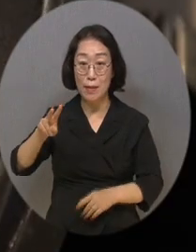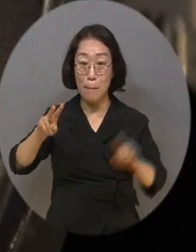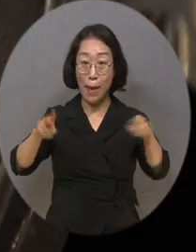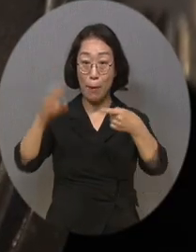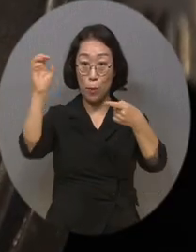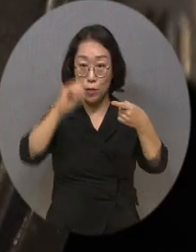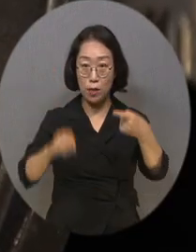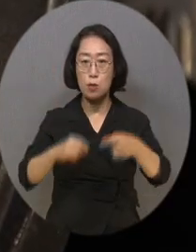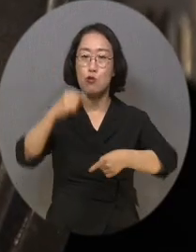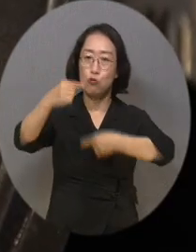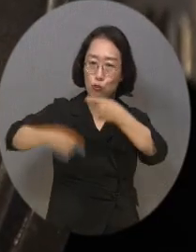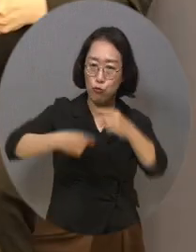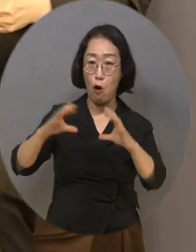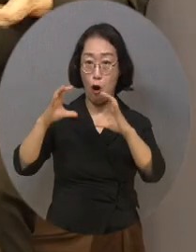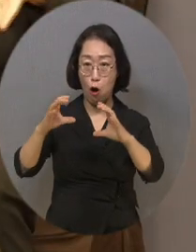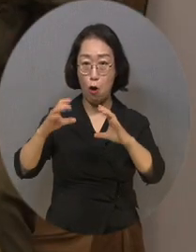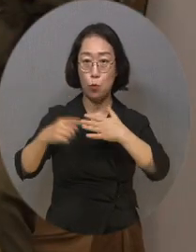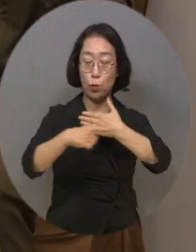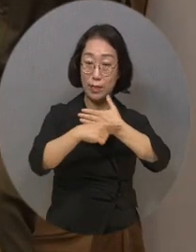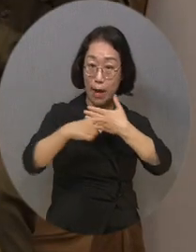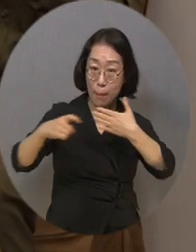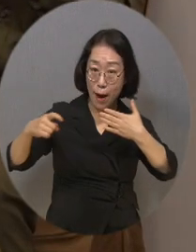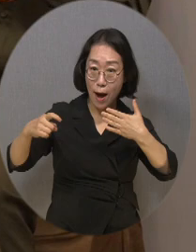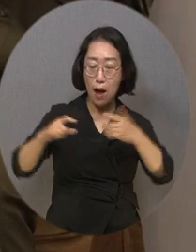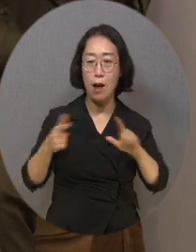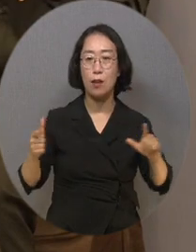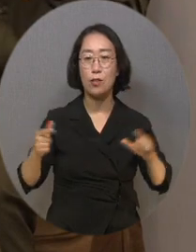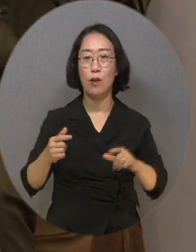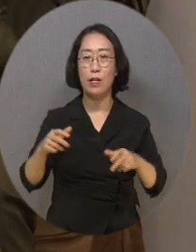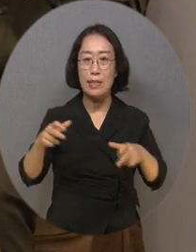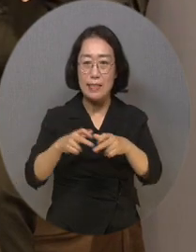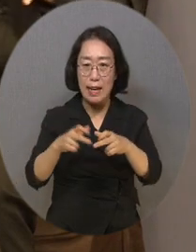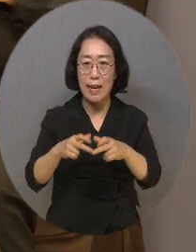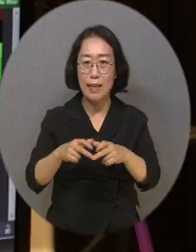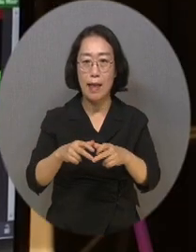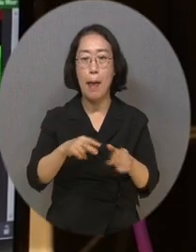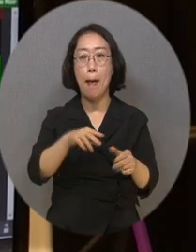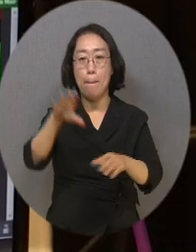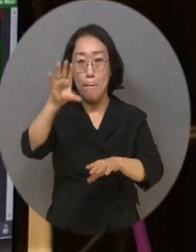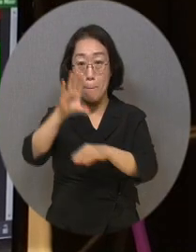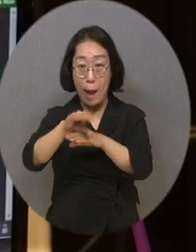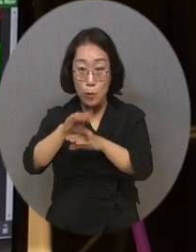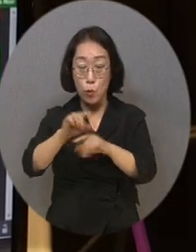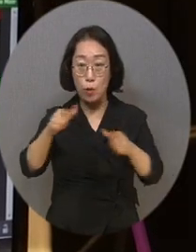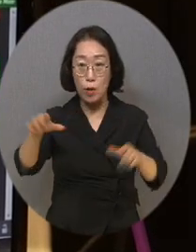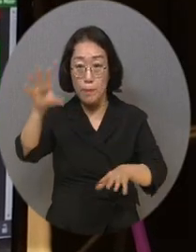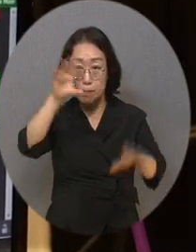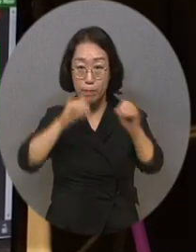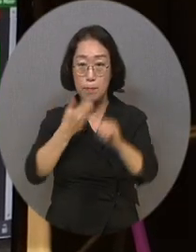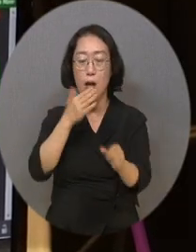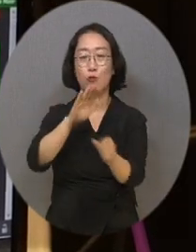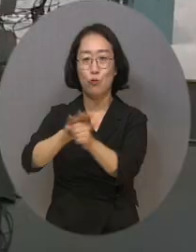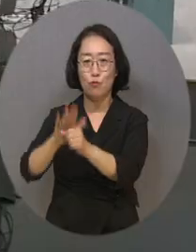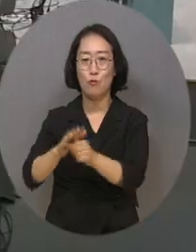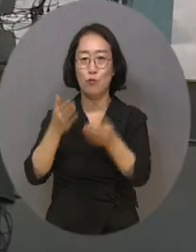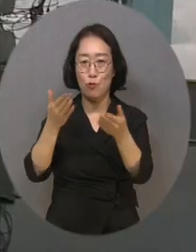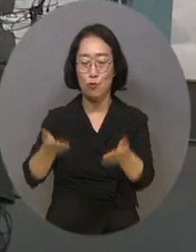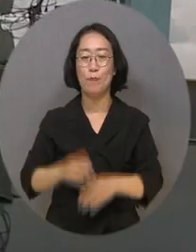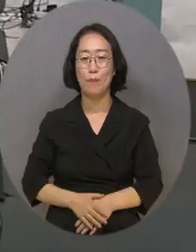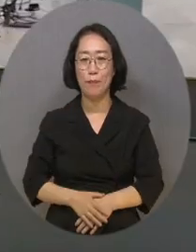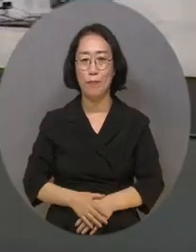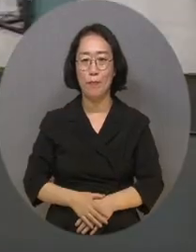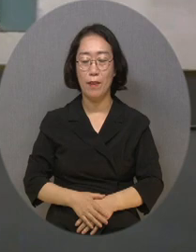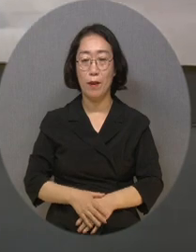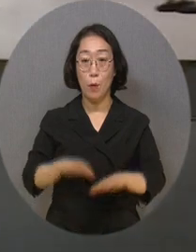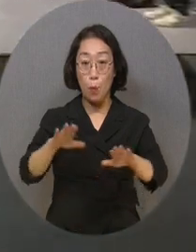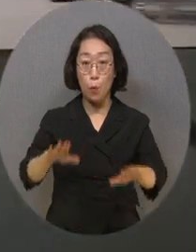수어 자막, 화면 해설 방송을 통해 장애인의 방송 정보 접근권 향상을 위해 노력하고 있습니다. 현재